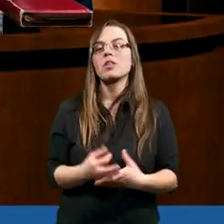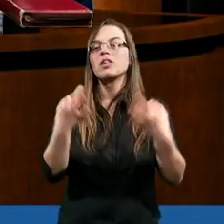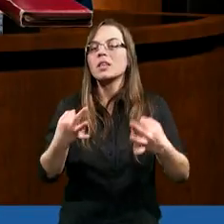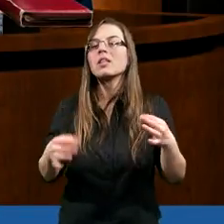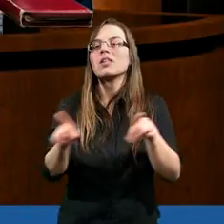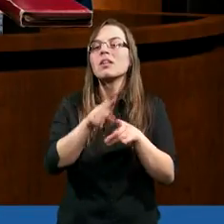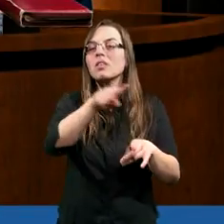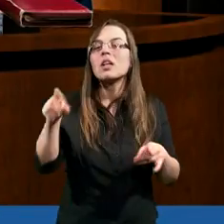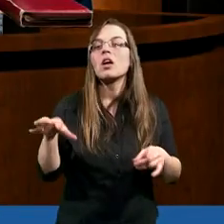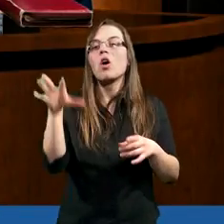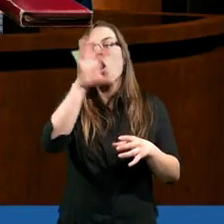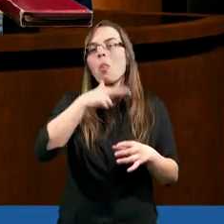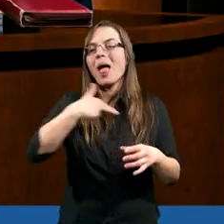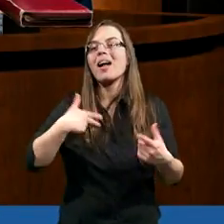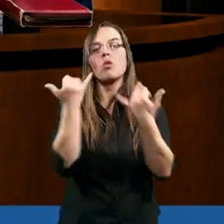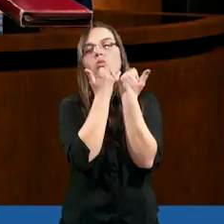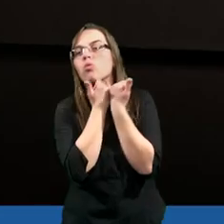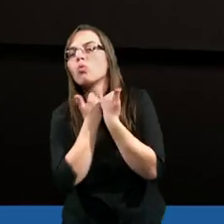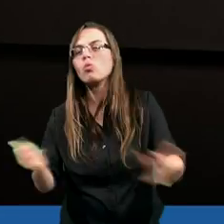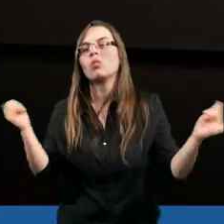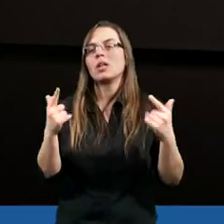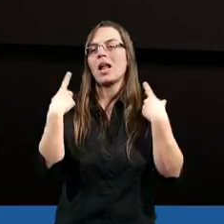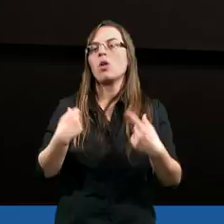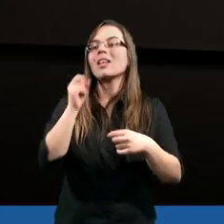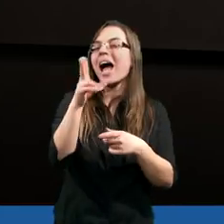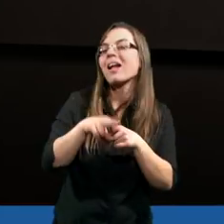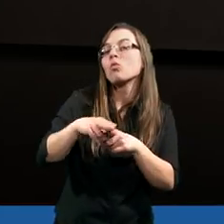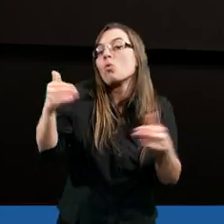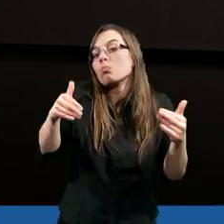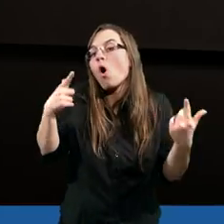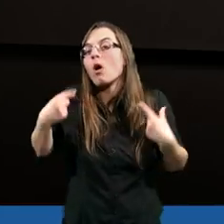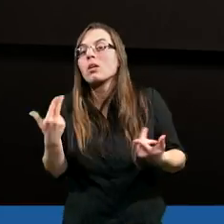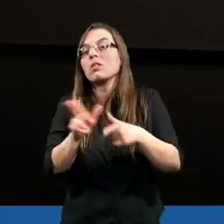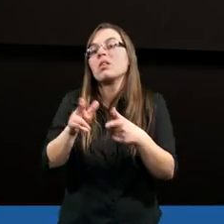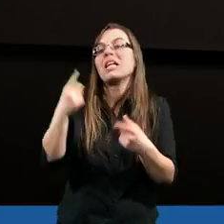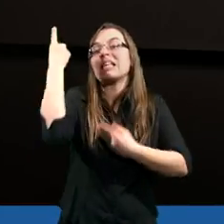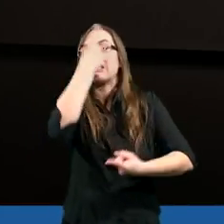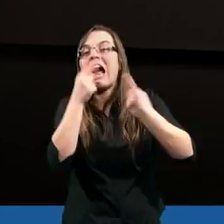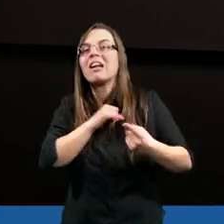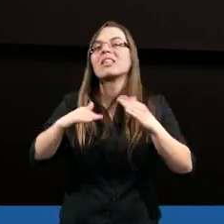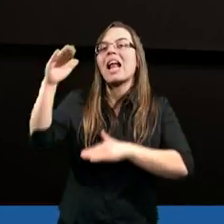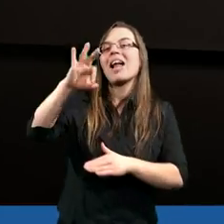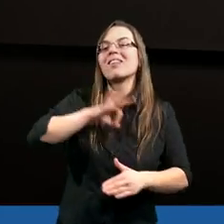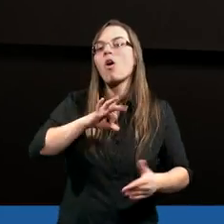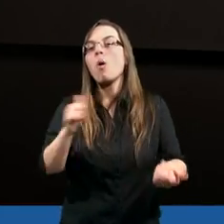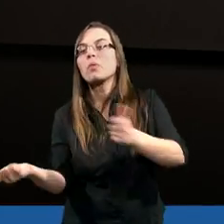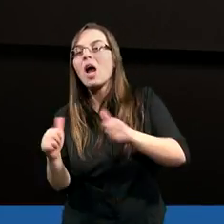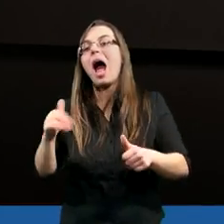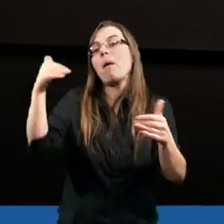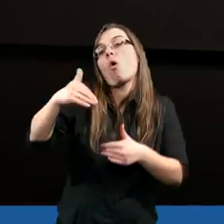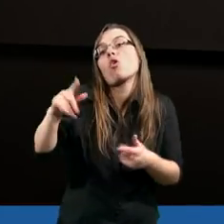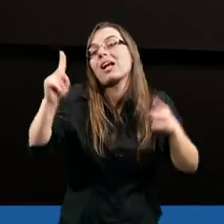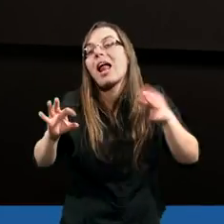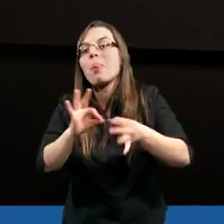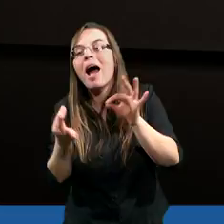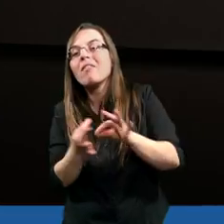Dzisiaj pewnie oglądają nas różne osoby. Oglądają także takie osoby, które być może zastanawiają się nad swoim chrztem, a czasami